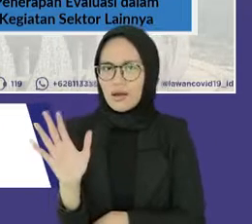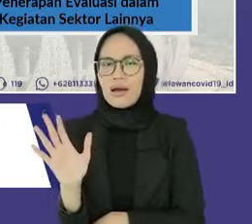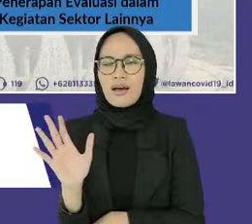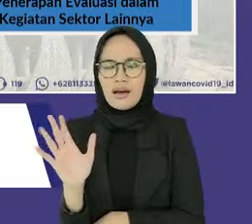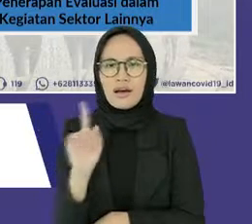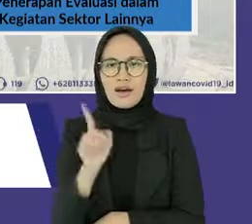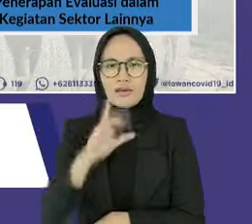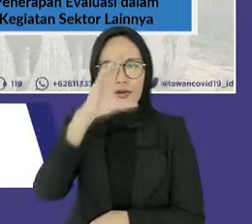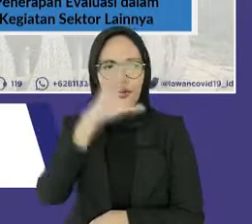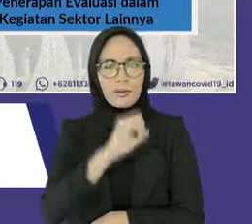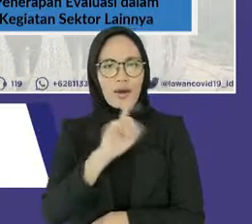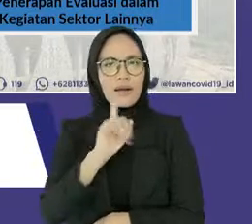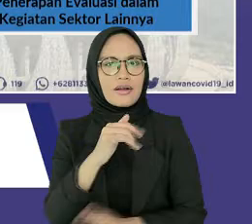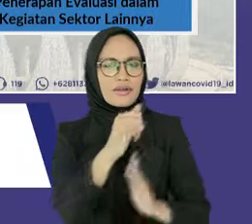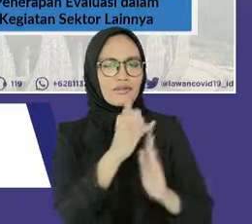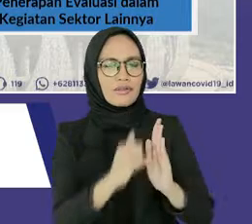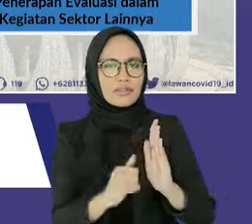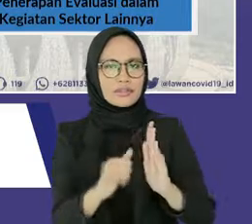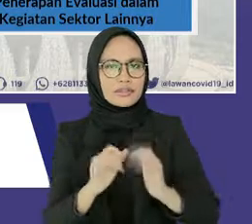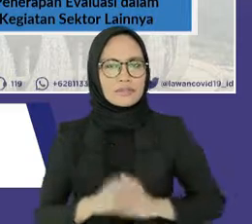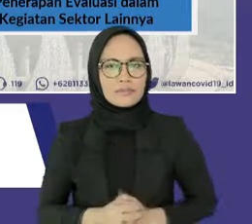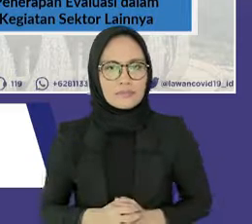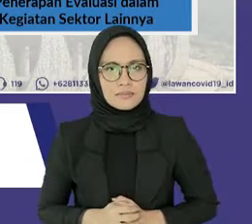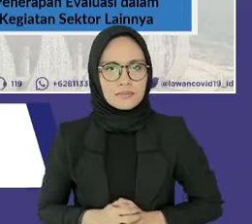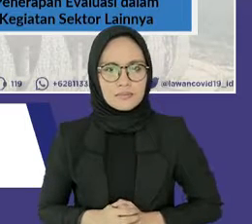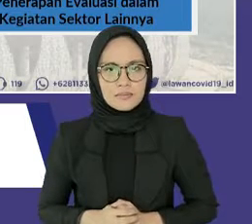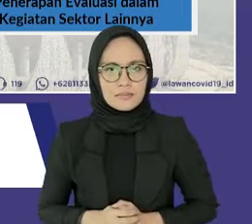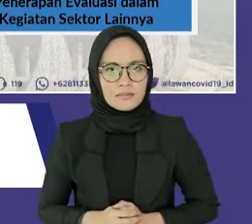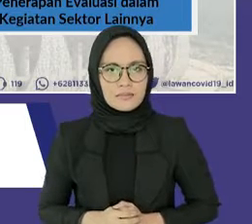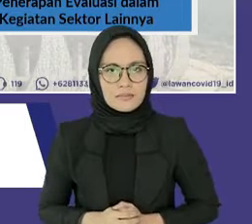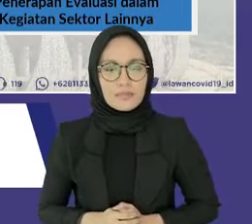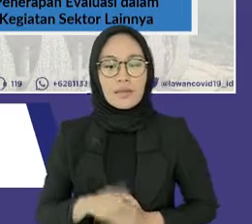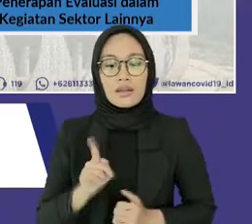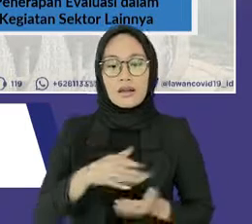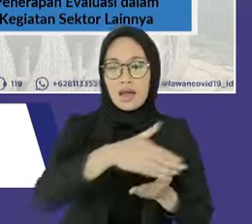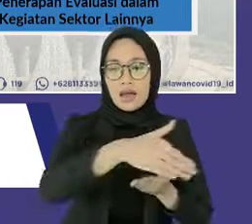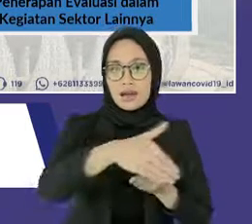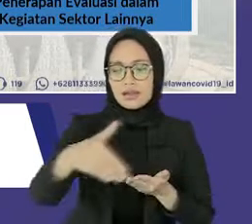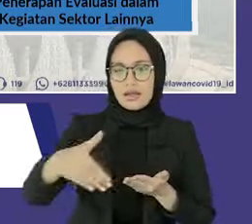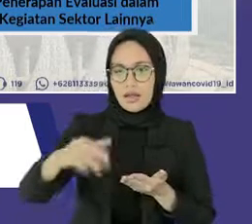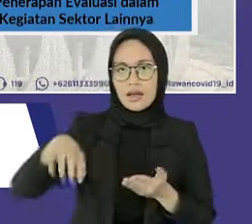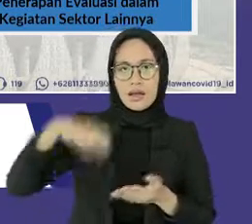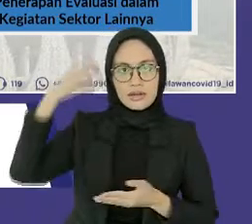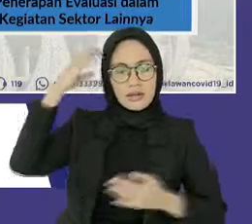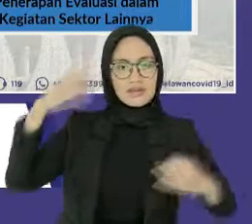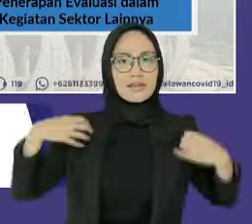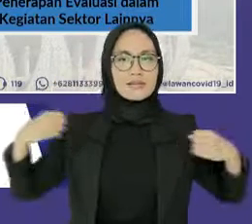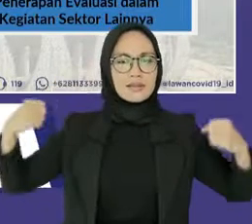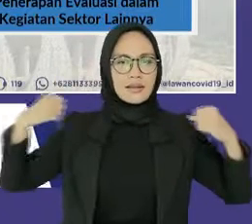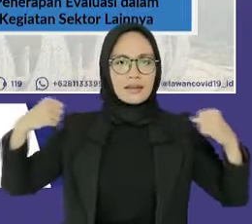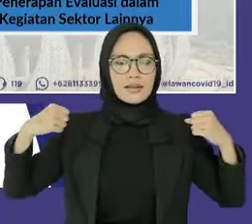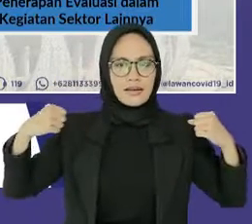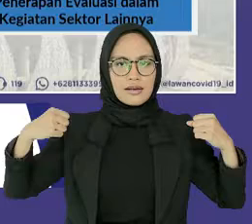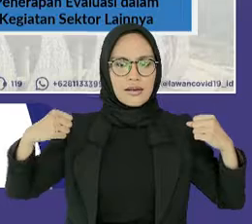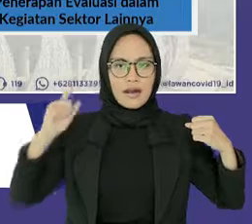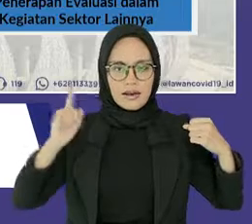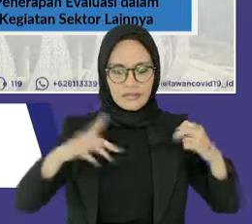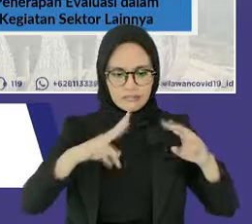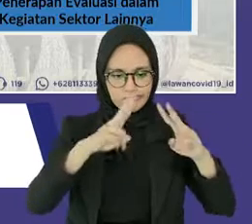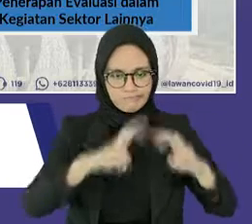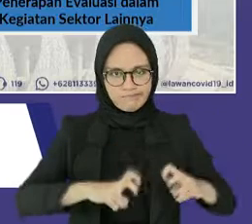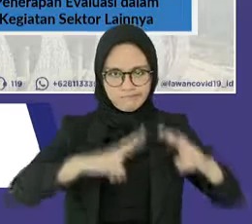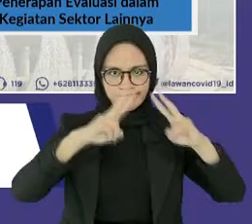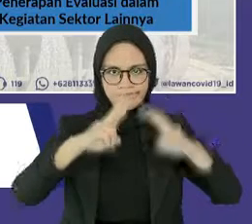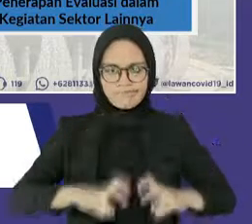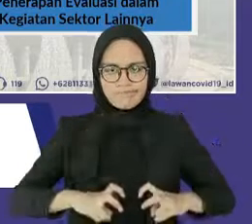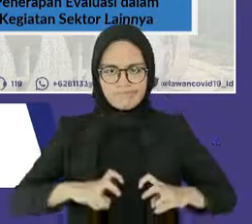pemantauan kasus positif di daerah penyelenggaraan dengan data yang tercatat oleh dinas kesehatan maupun surveillance rutin khususnya